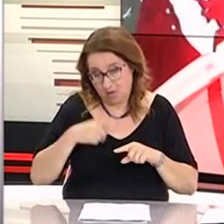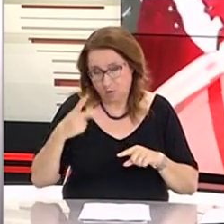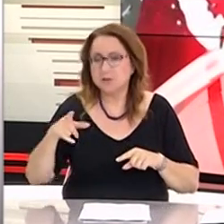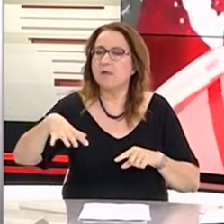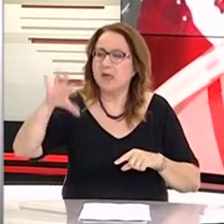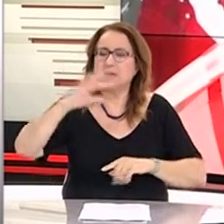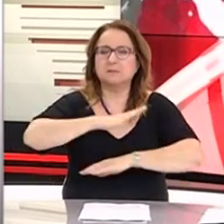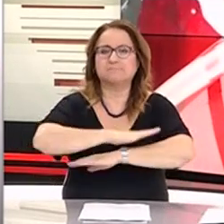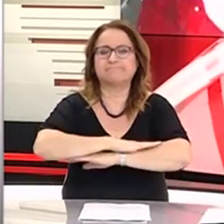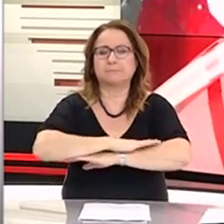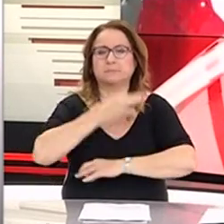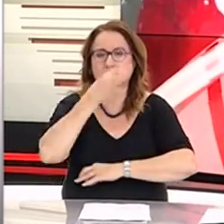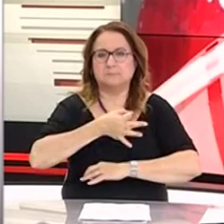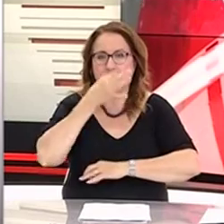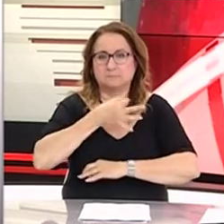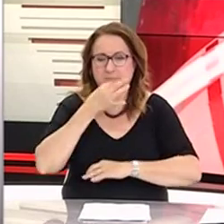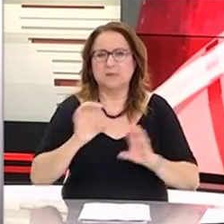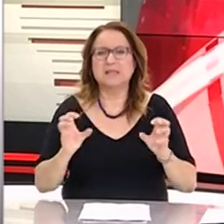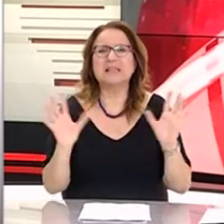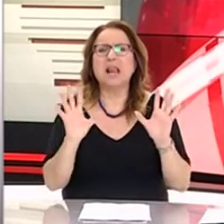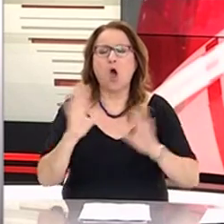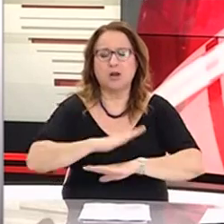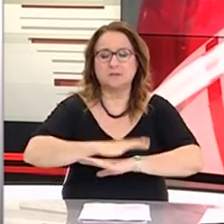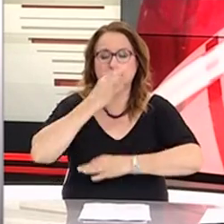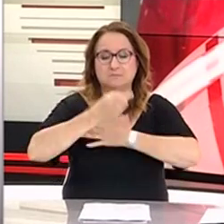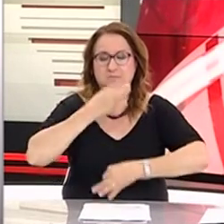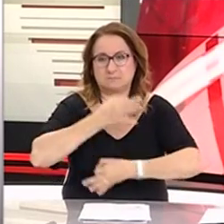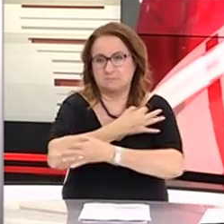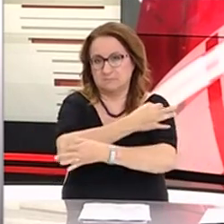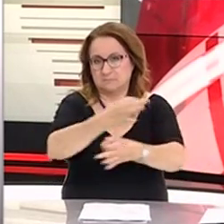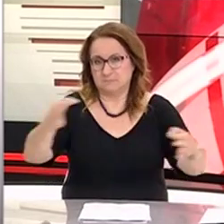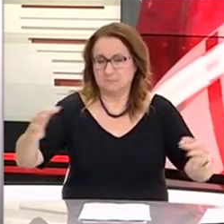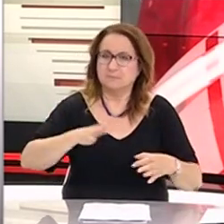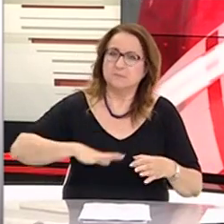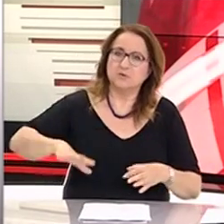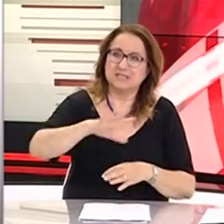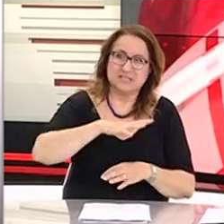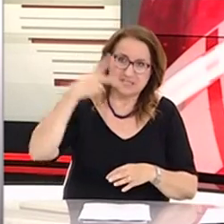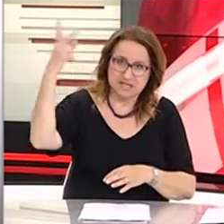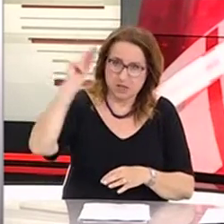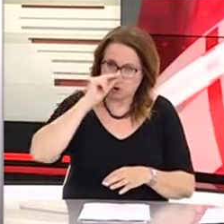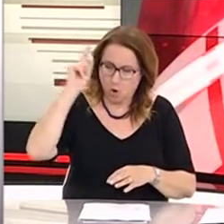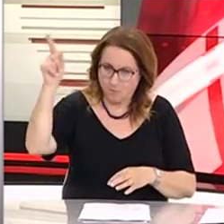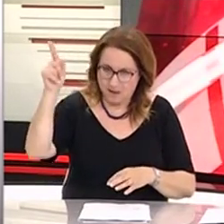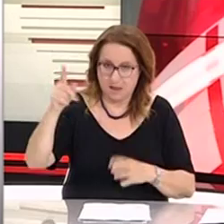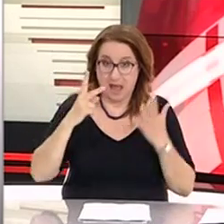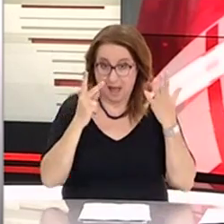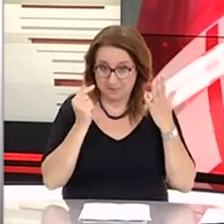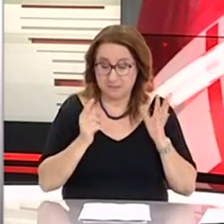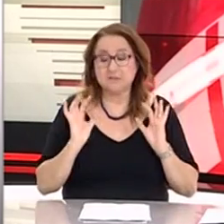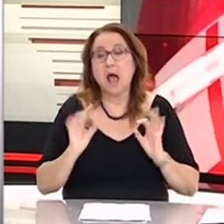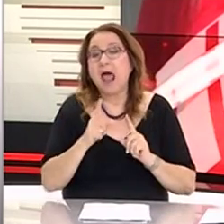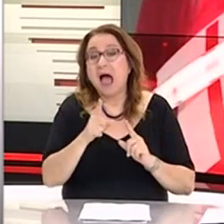Μάλιστα, ο κύριος Ζάεφ λοιπόν στις 7.30 επαναλαμβάνω θα έχει το διάγγελμα εκεί. Ναι, σύμφωνα με ανεπίσημες πληροφορίες, δεν έχει